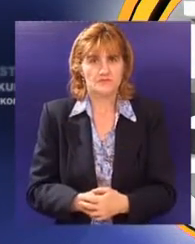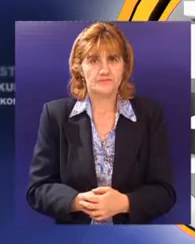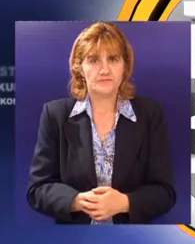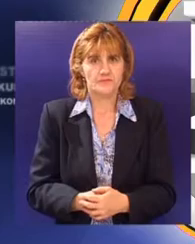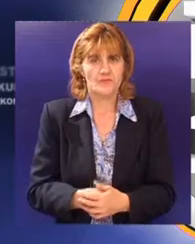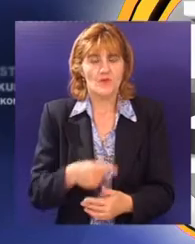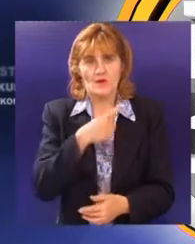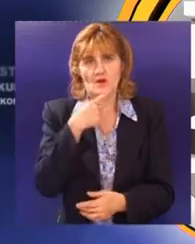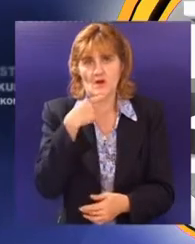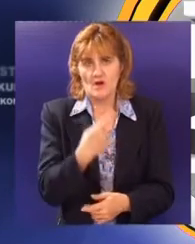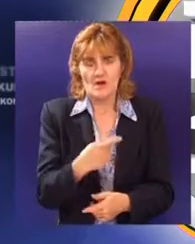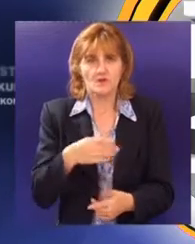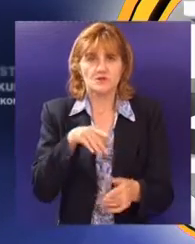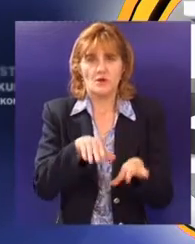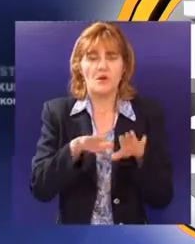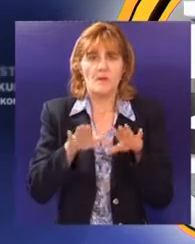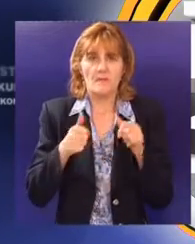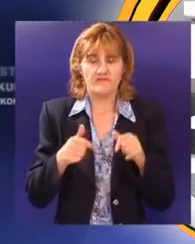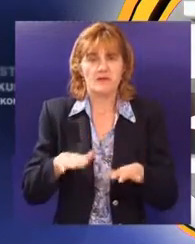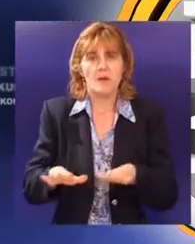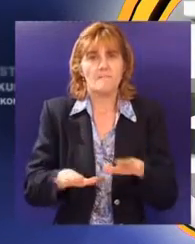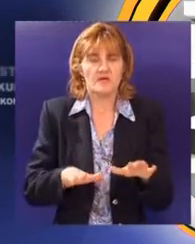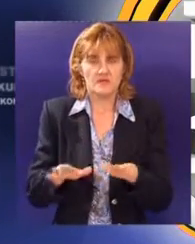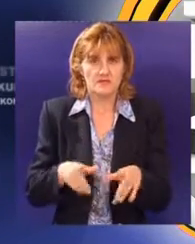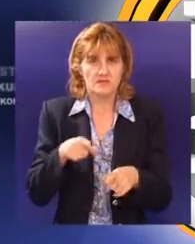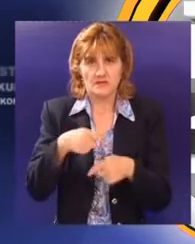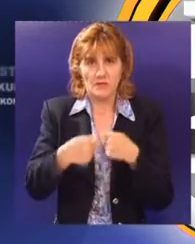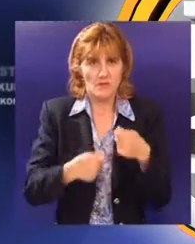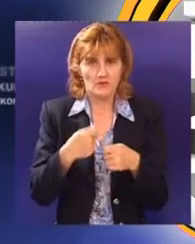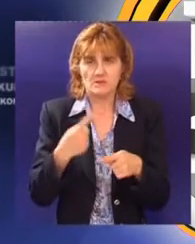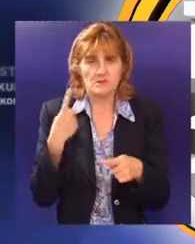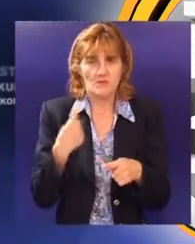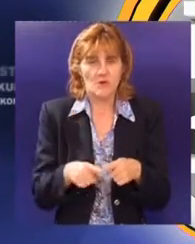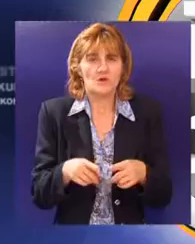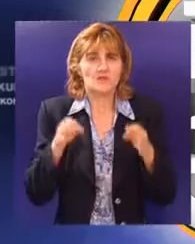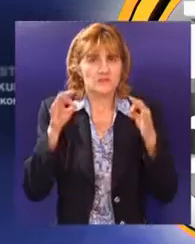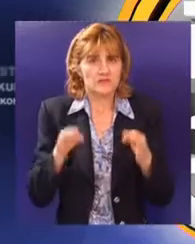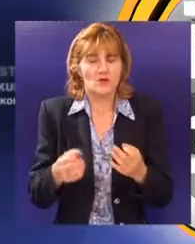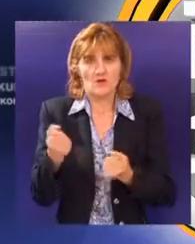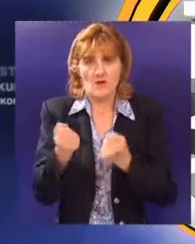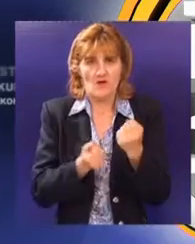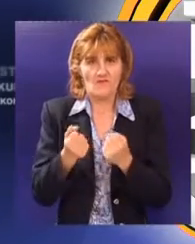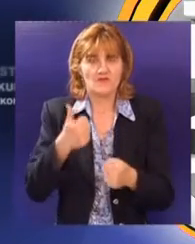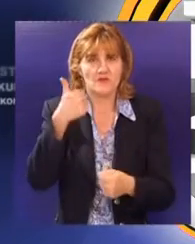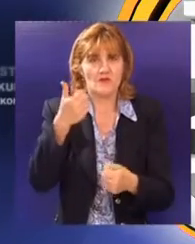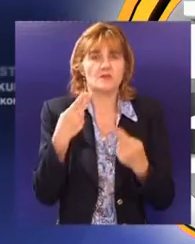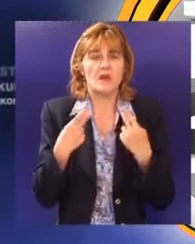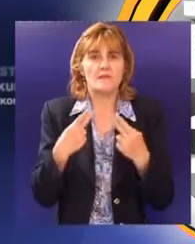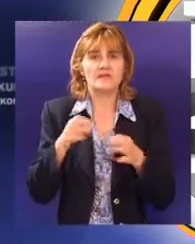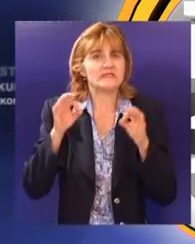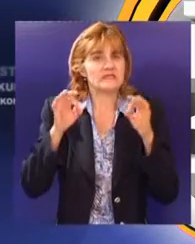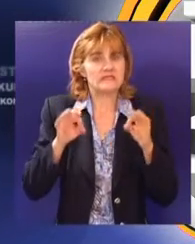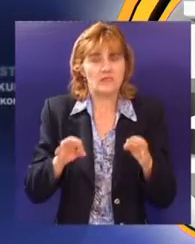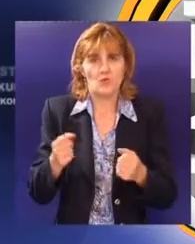Vozači kažu da podržavaju ovakvu akciju Ministarstva unutrašnjih poslova, jer je tehnička ispravnost vozila jedan od najbitnijih faktora